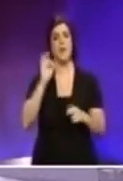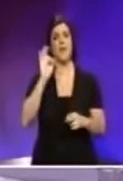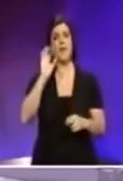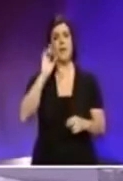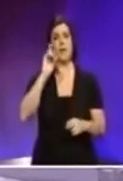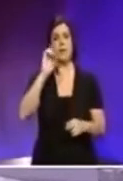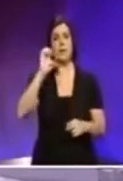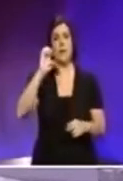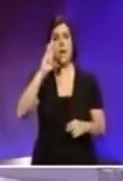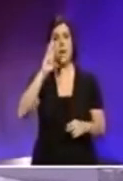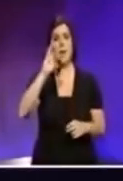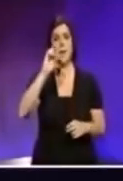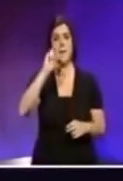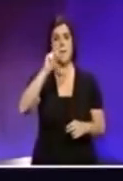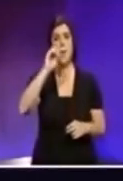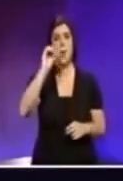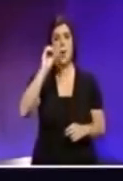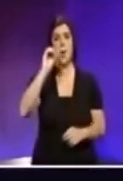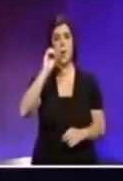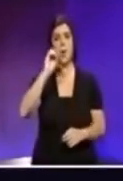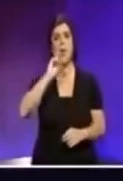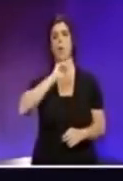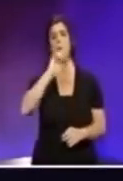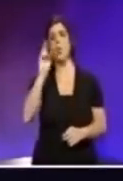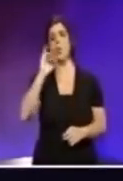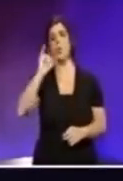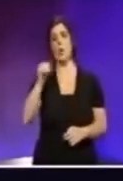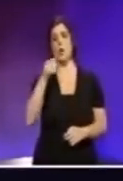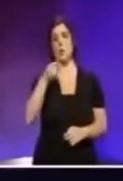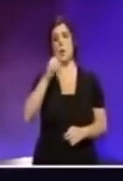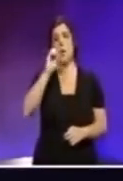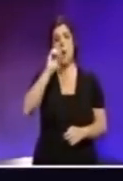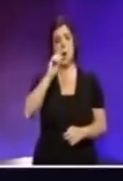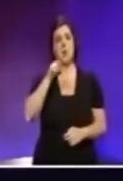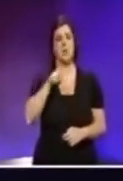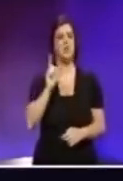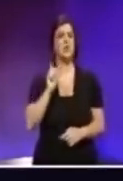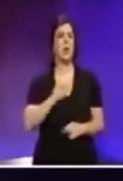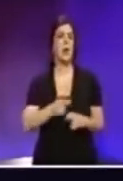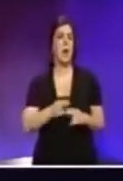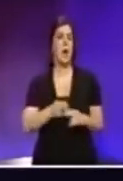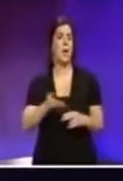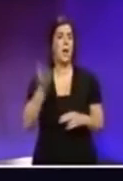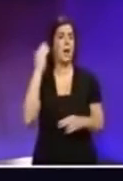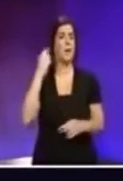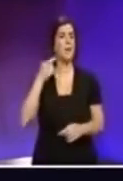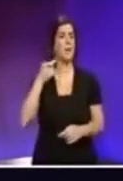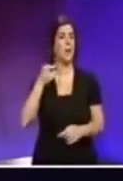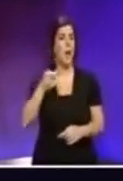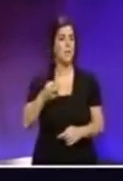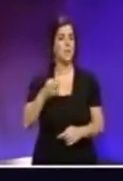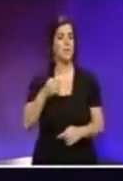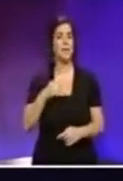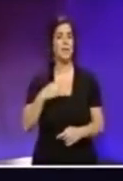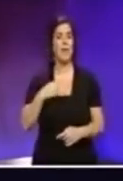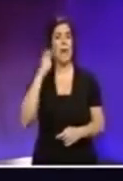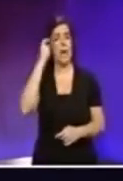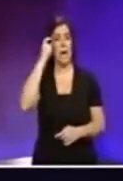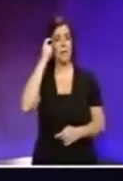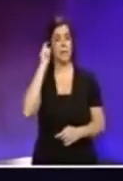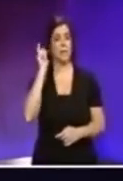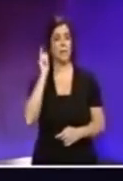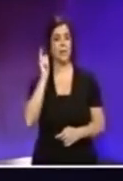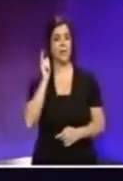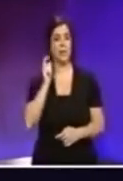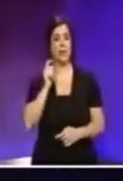-problemi ma' Għefri Pullicino Orlando ma' Muliet xħamel ħalok il-figura tal